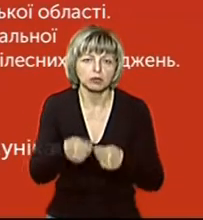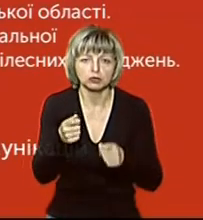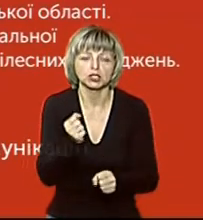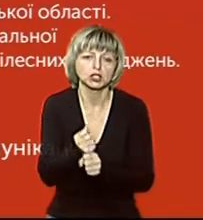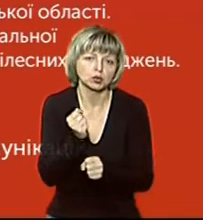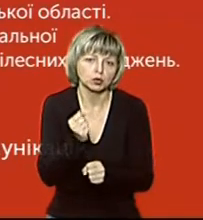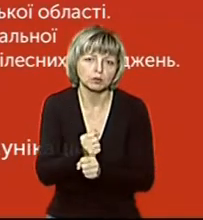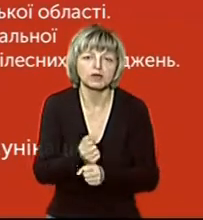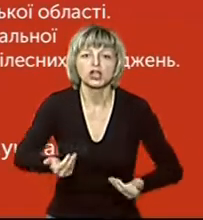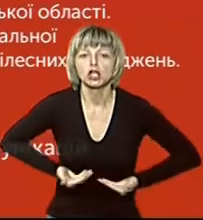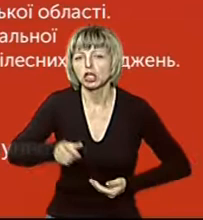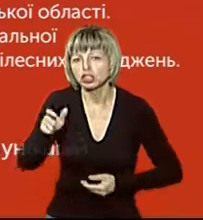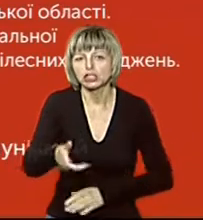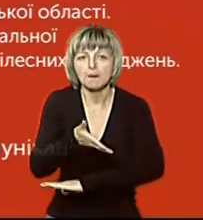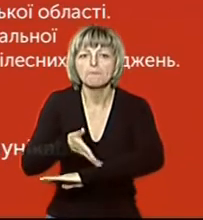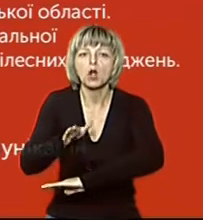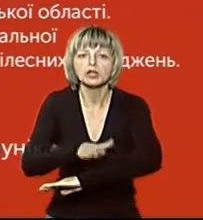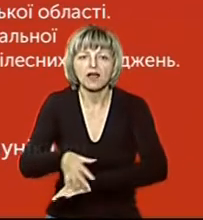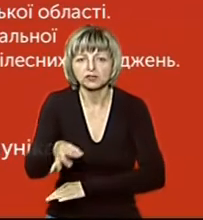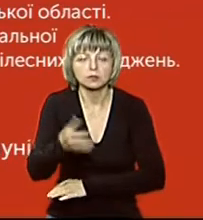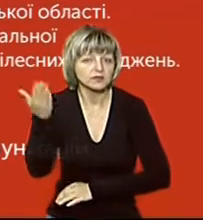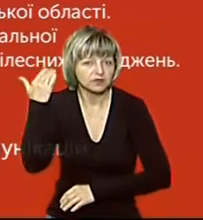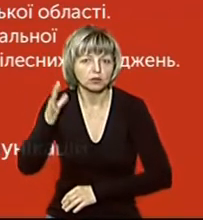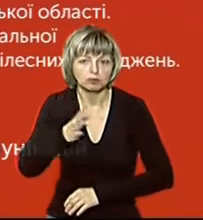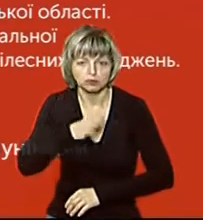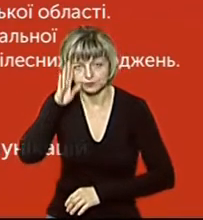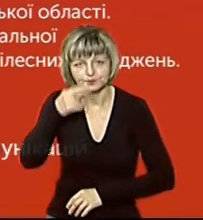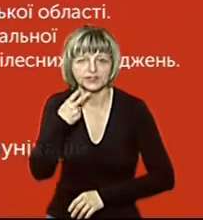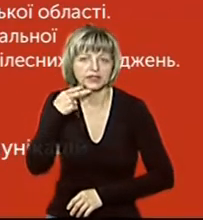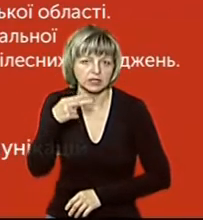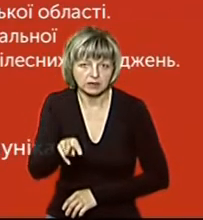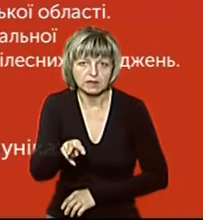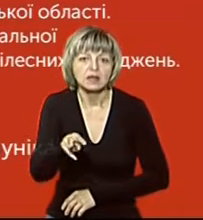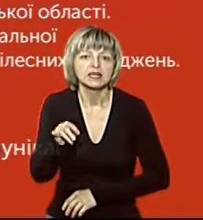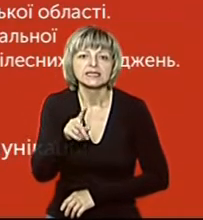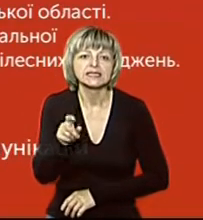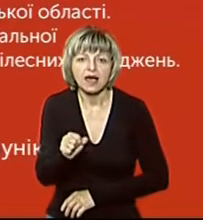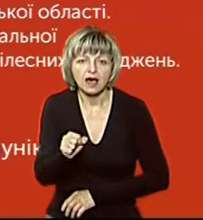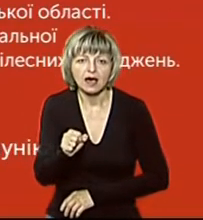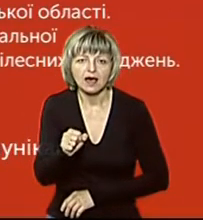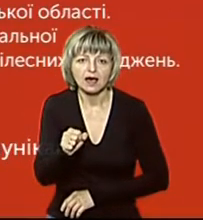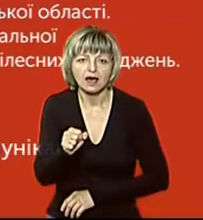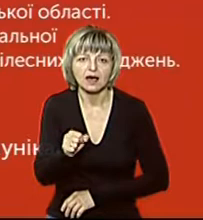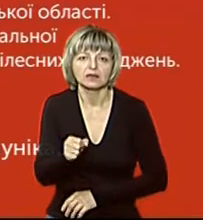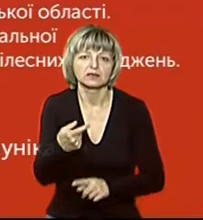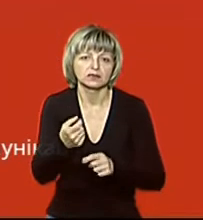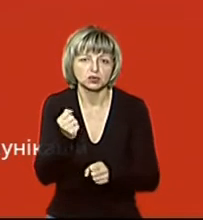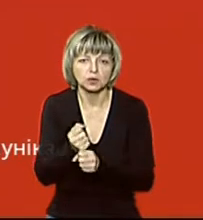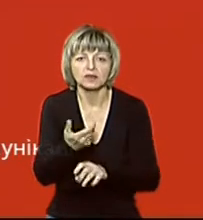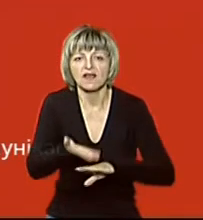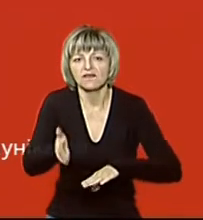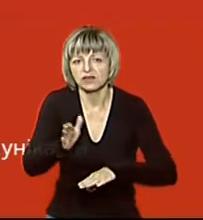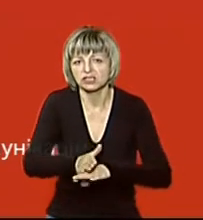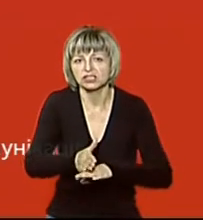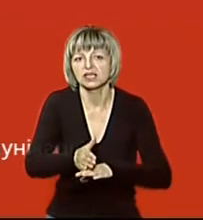Полтавської області. До слова, у минулому він притягувався до кримінальної відповідальності за нанесення тяжких тілесних ушкоджень.